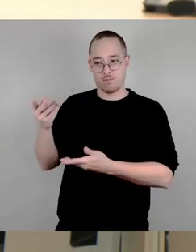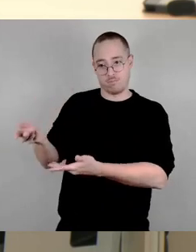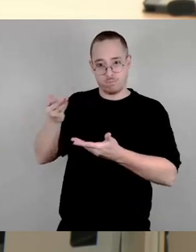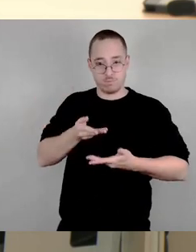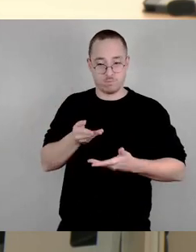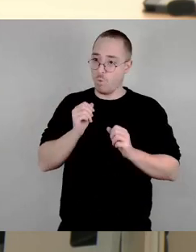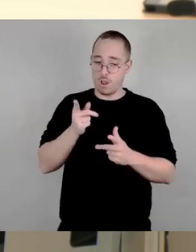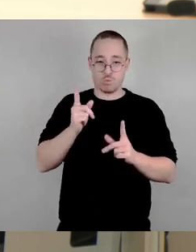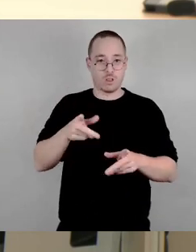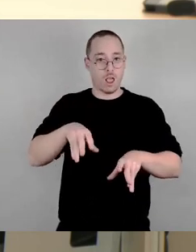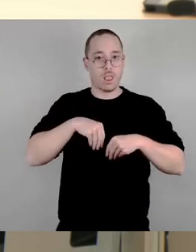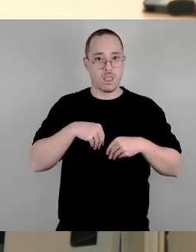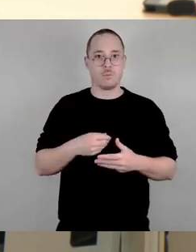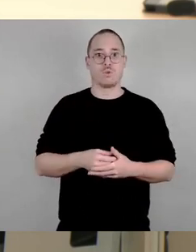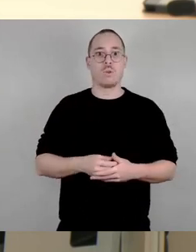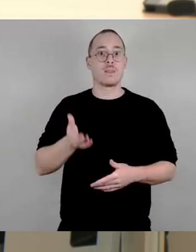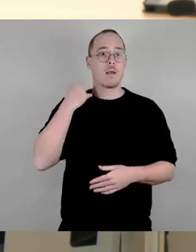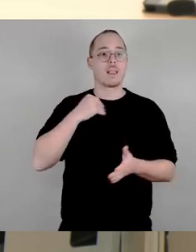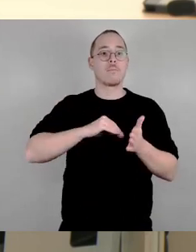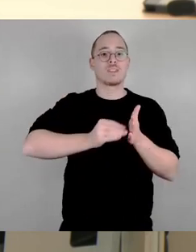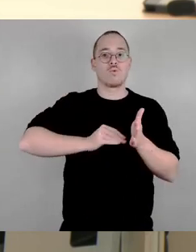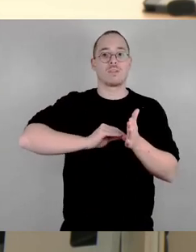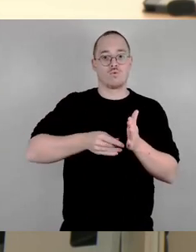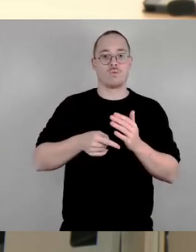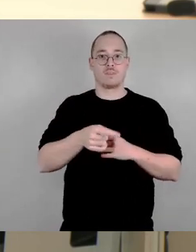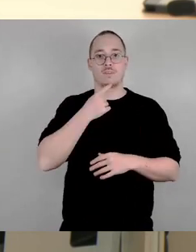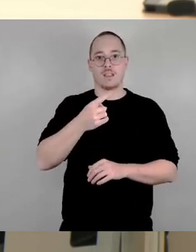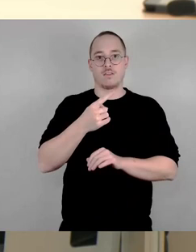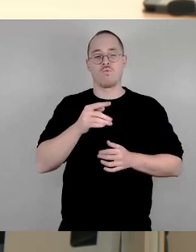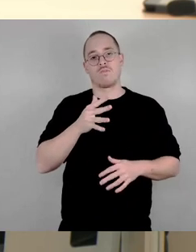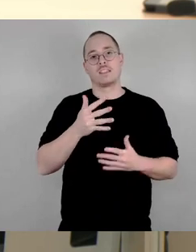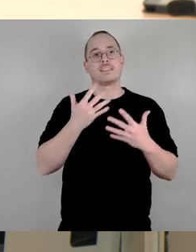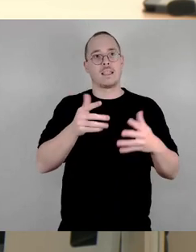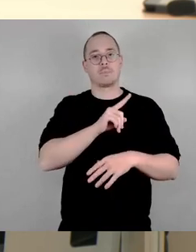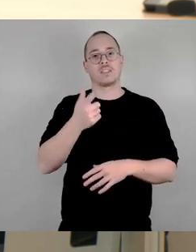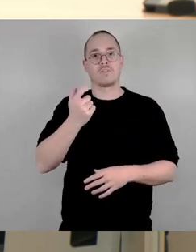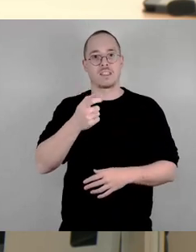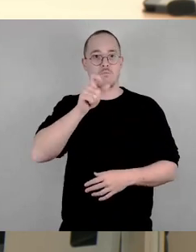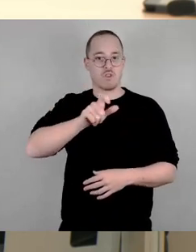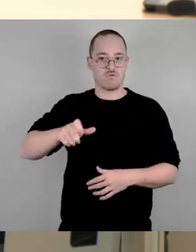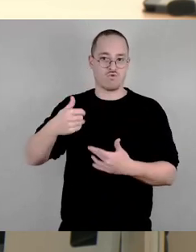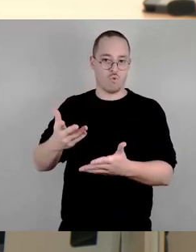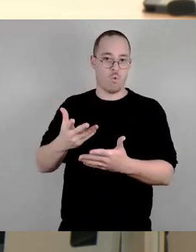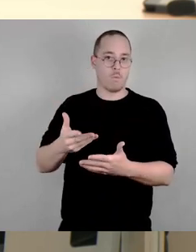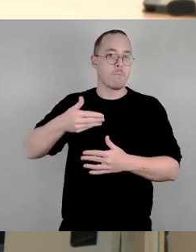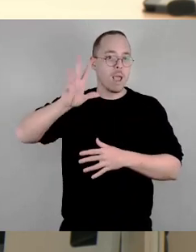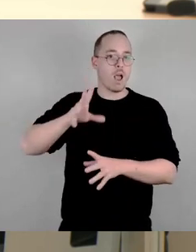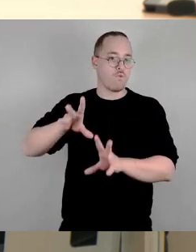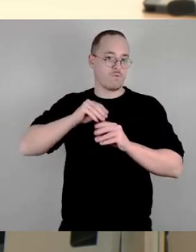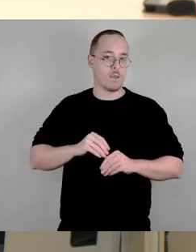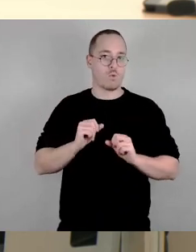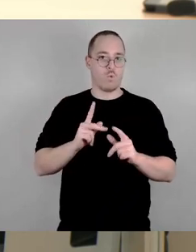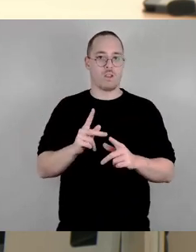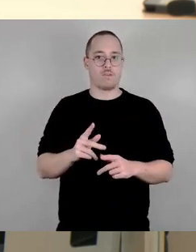davon 10 bis 20 Menschen die Rede. Wenn das alle sicheren Hafenhäfen in Deutschland tun würden, käme eine erhebliche Zahl zusammen.